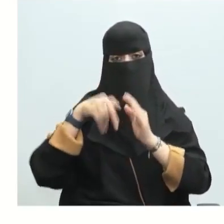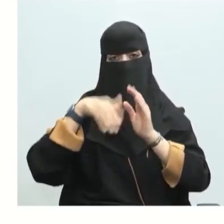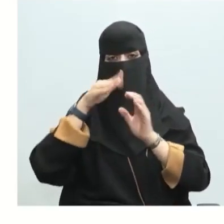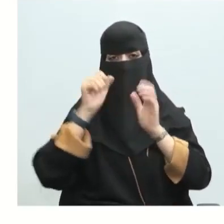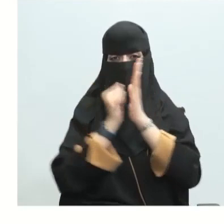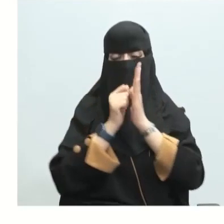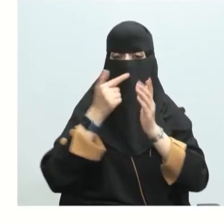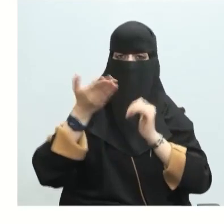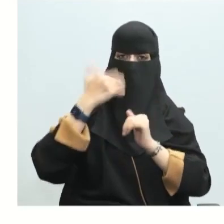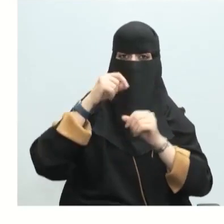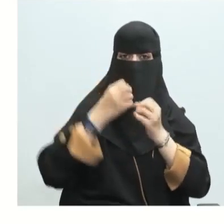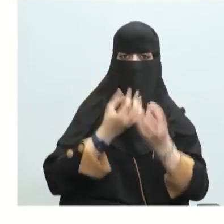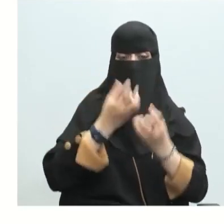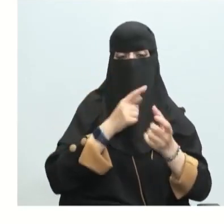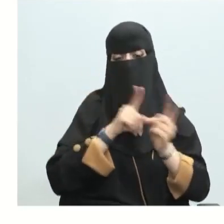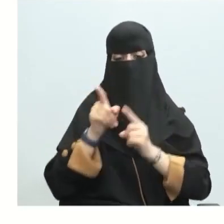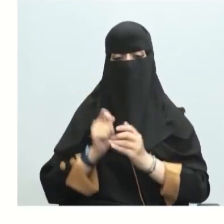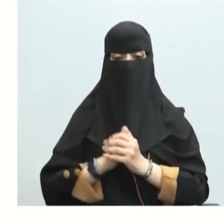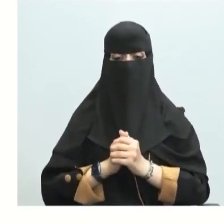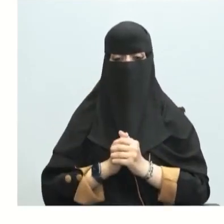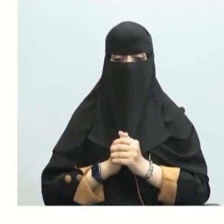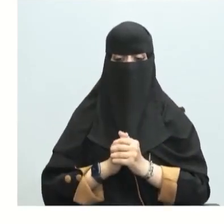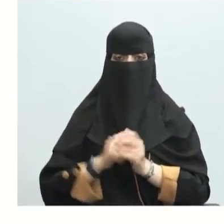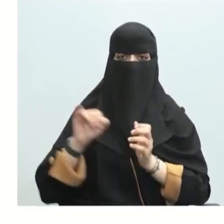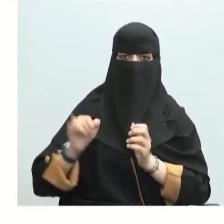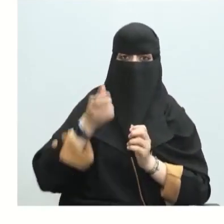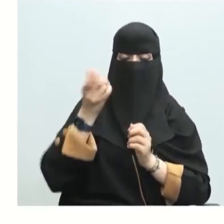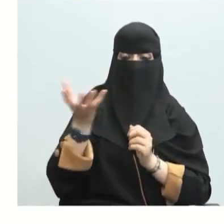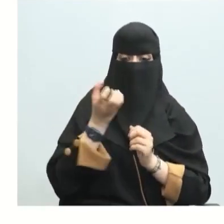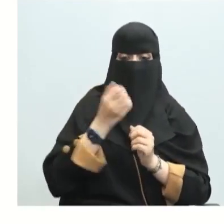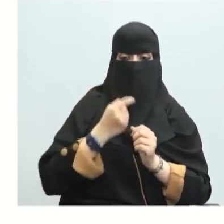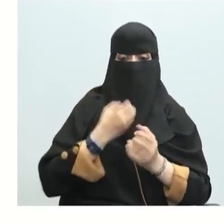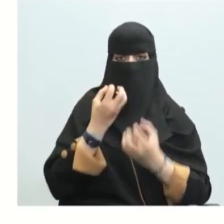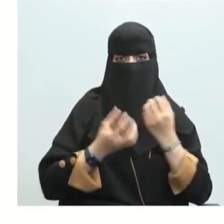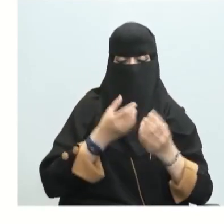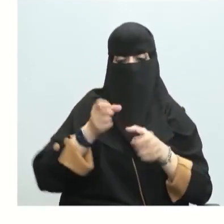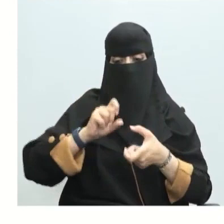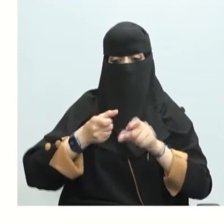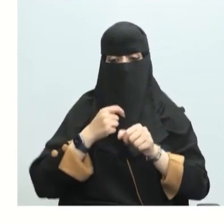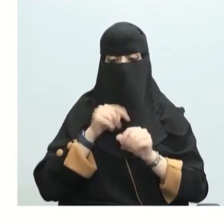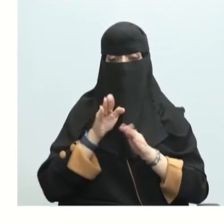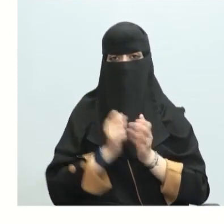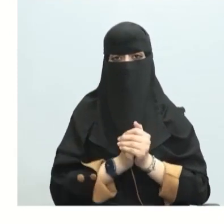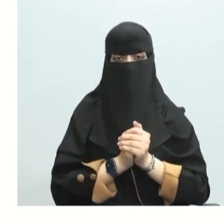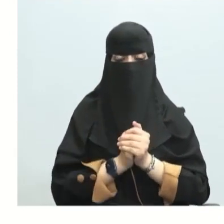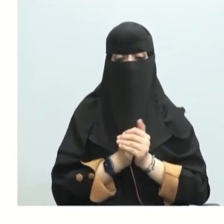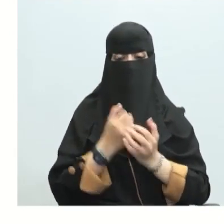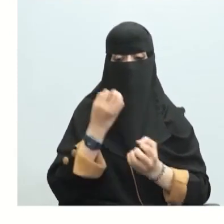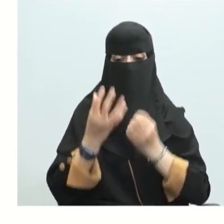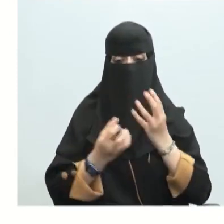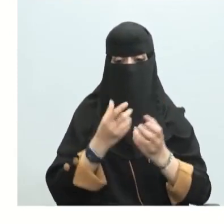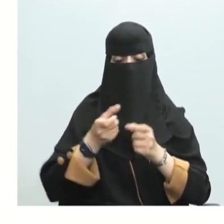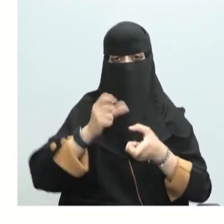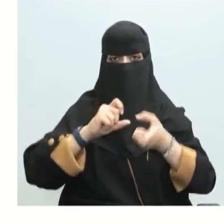ممكن أن يؤثر عليها ويسبب احتراق لها ننتقل الآن إلى ما مصدر حرارة التكوين ما مصدر حرارة